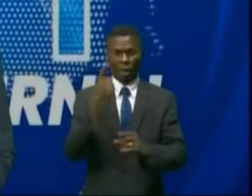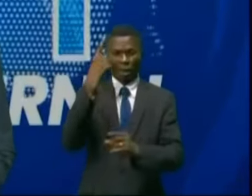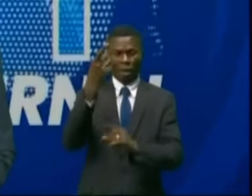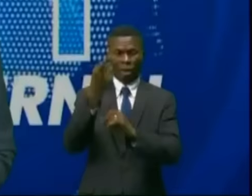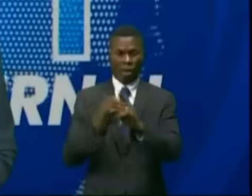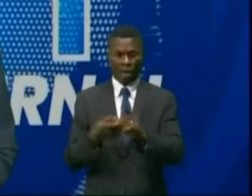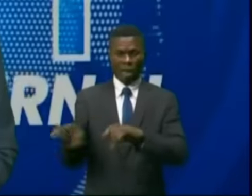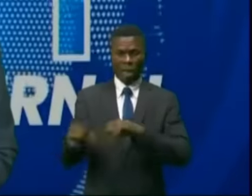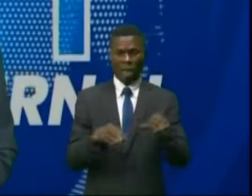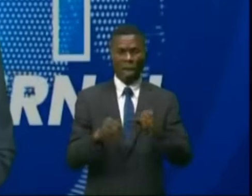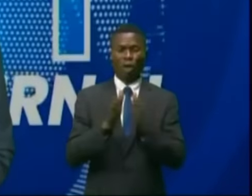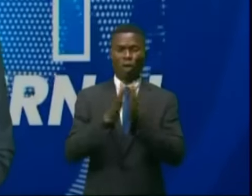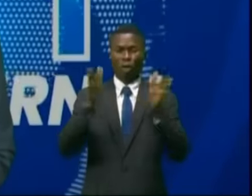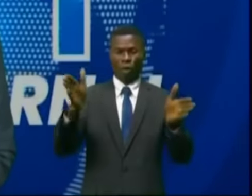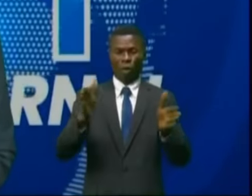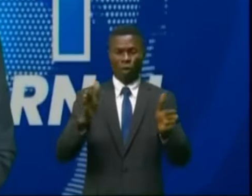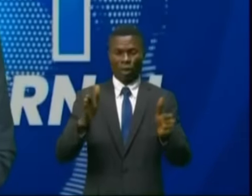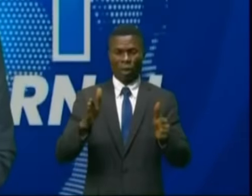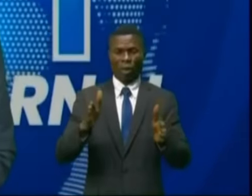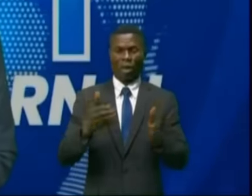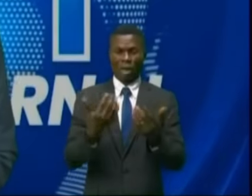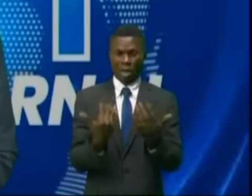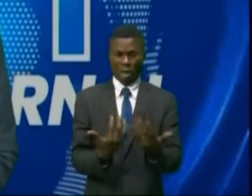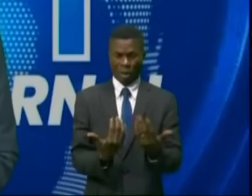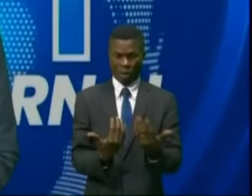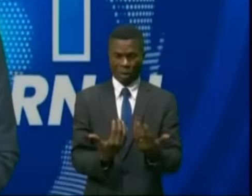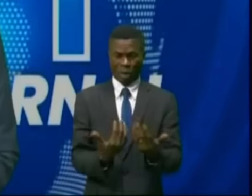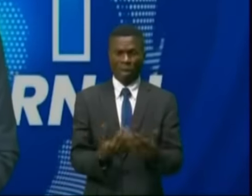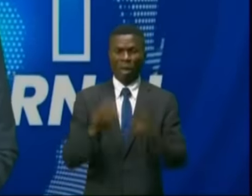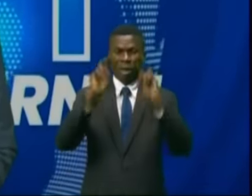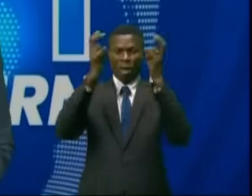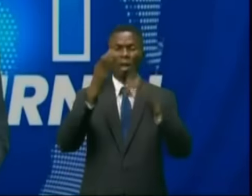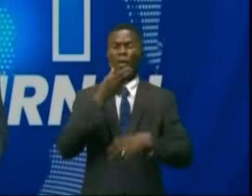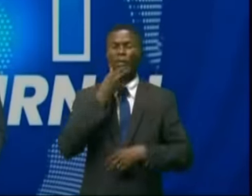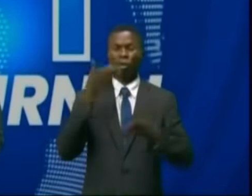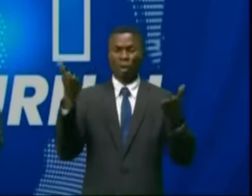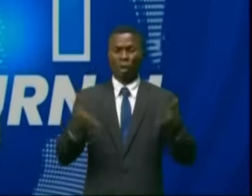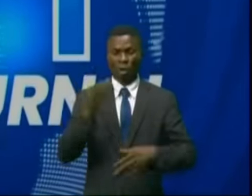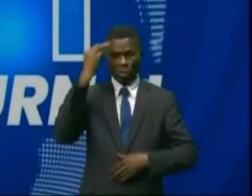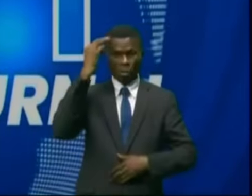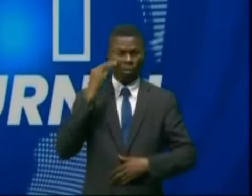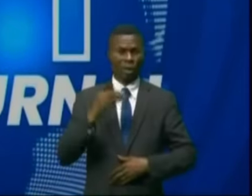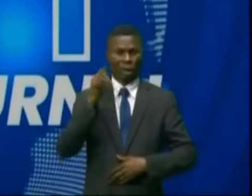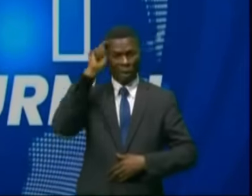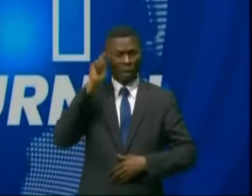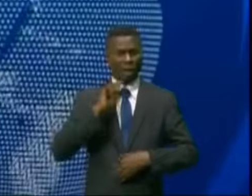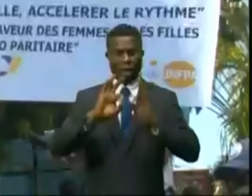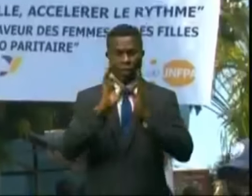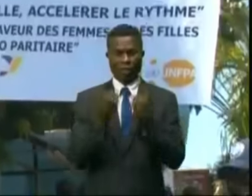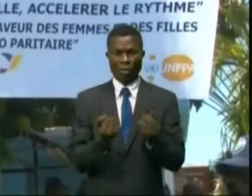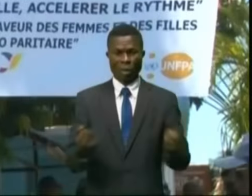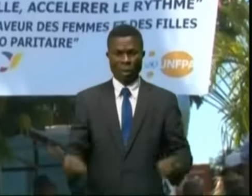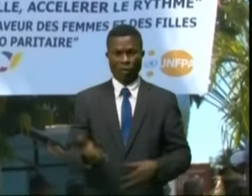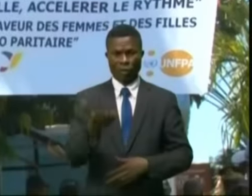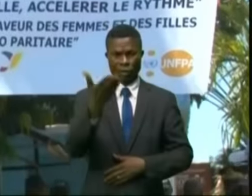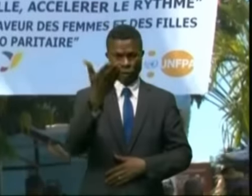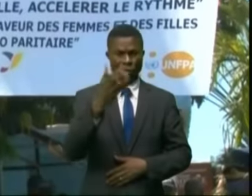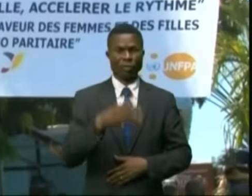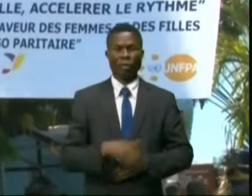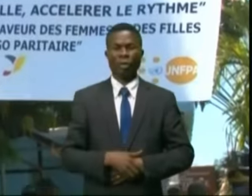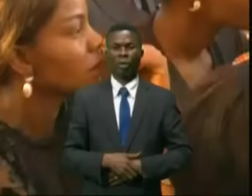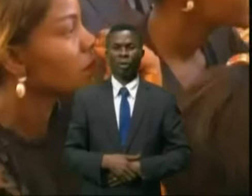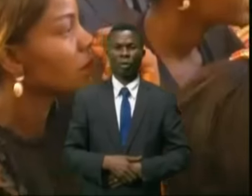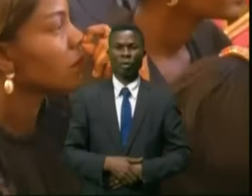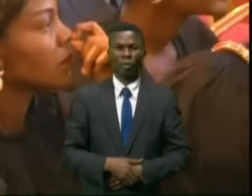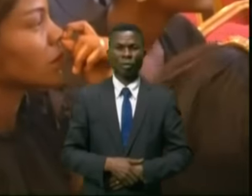cérémonie officielle est intervenue récemment à Mboujimaï en présence du ministre du genre, famille et enfants. Une page